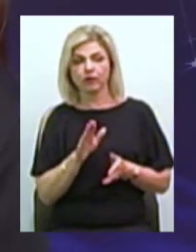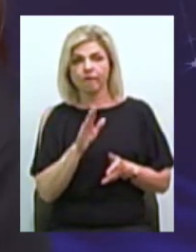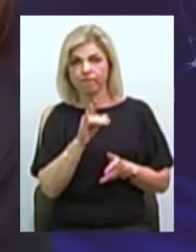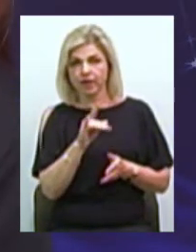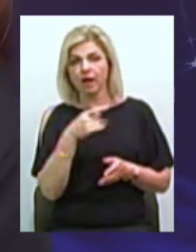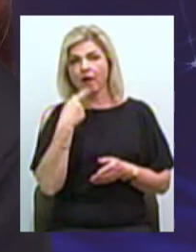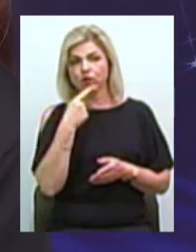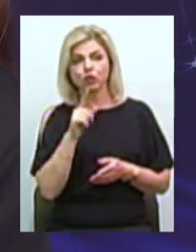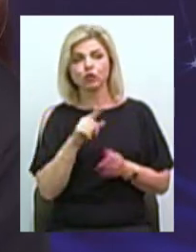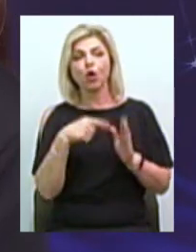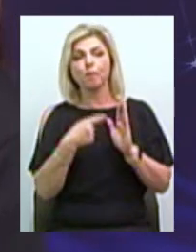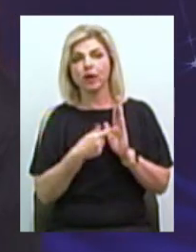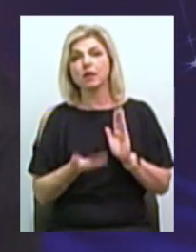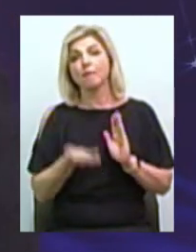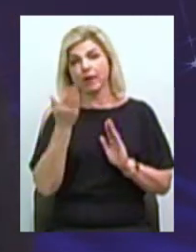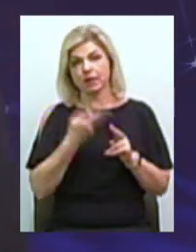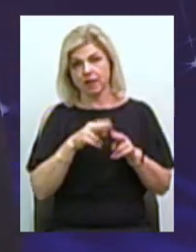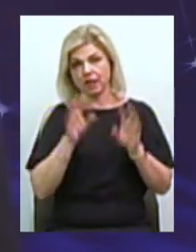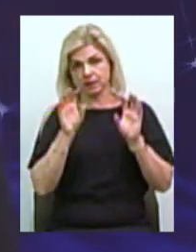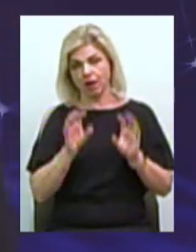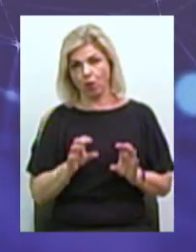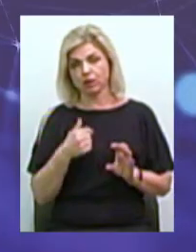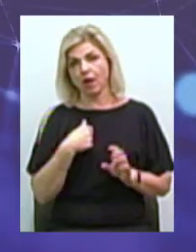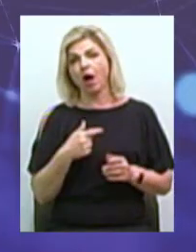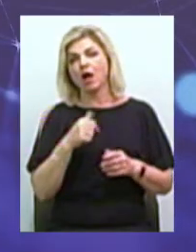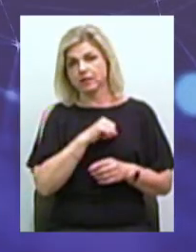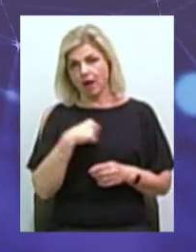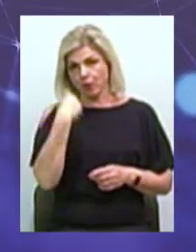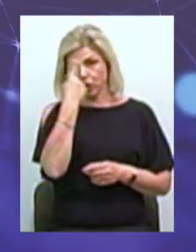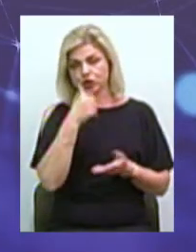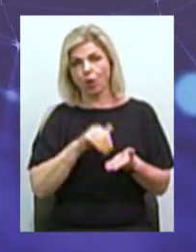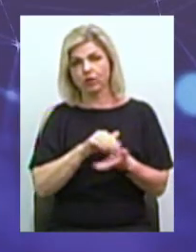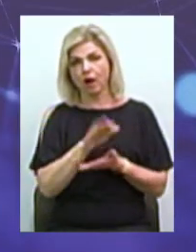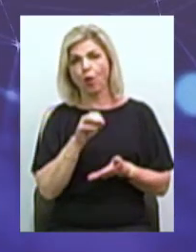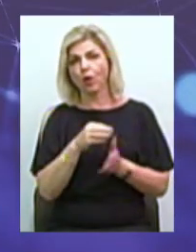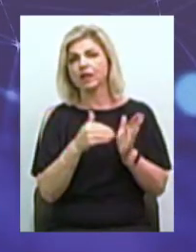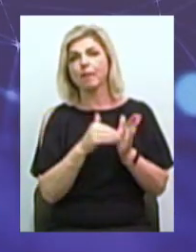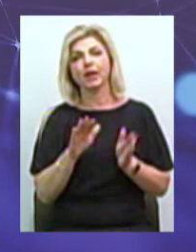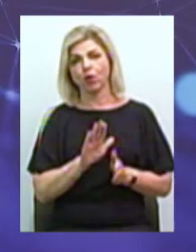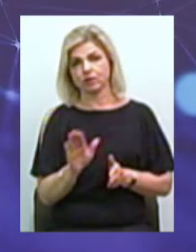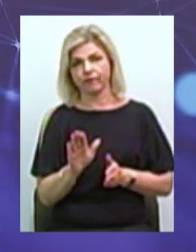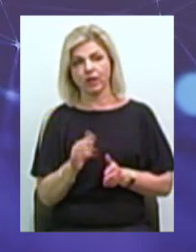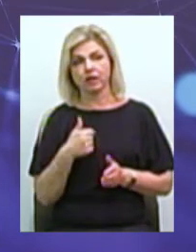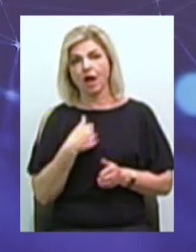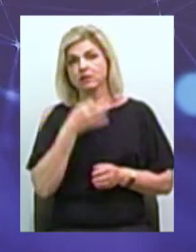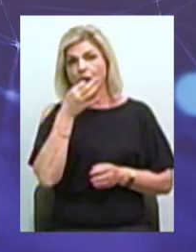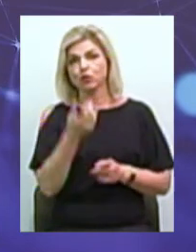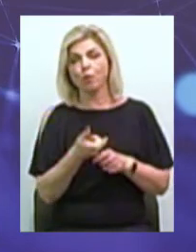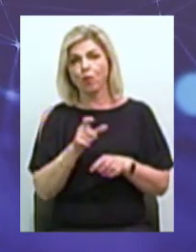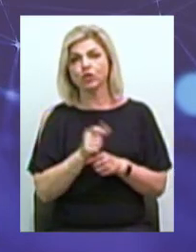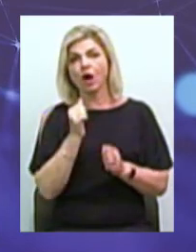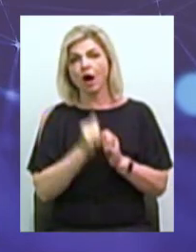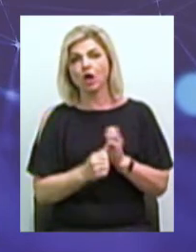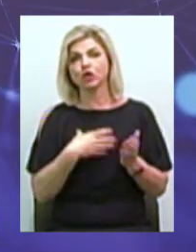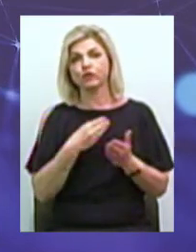сказали, що ви піднімете цей закон знову Я готов самолично відказатися від неприкосновенності, я скажу більше, я кожному